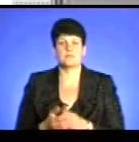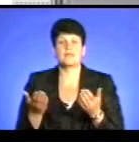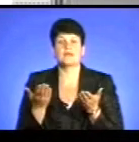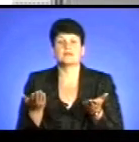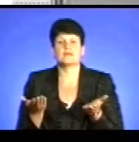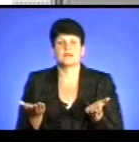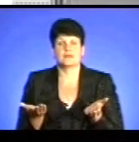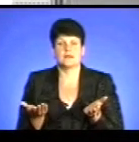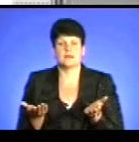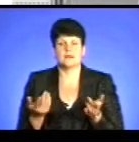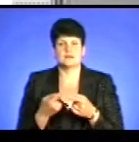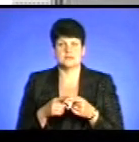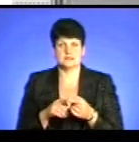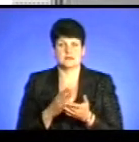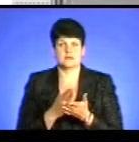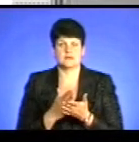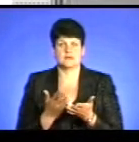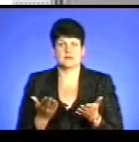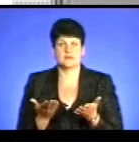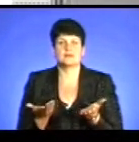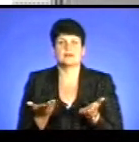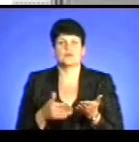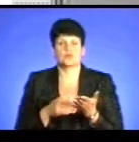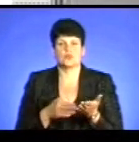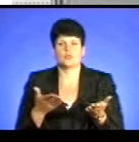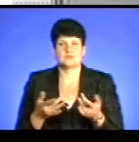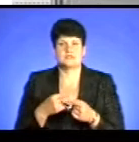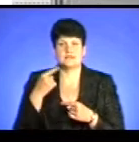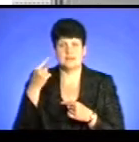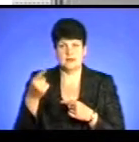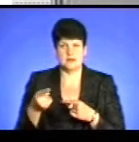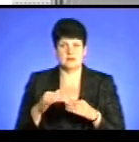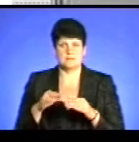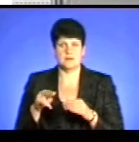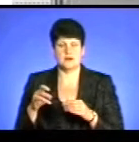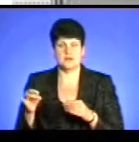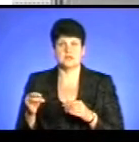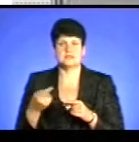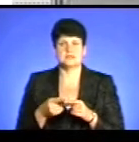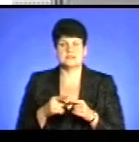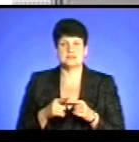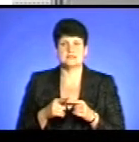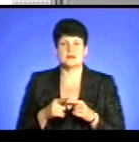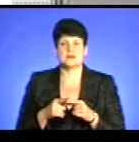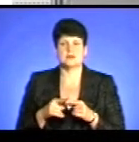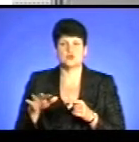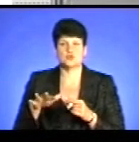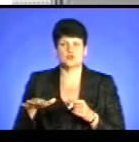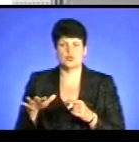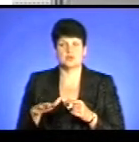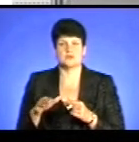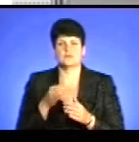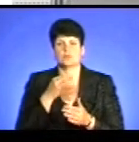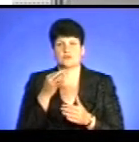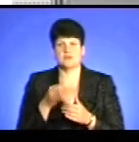Де саме це відбувається? Де допомагається? Це є Дальний пляж? Це якраз в зонах, де наші відповідають зоні